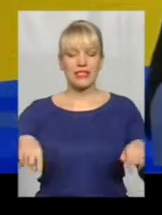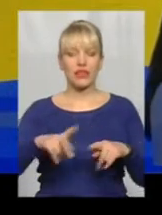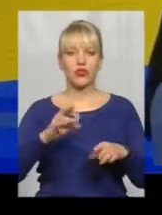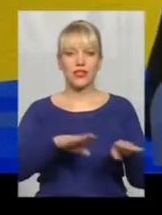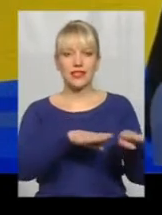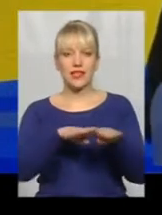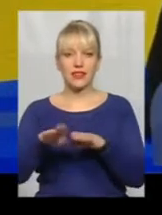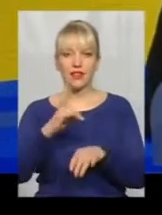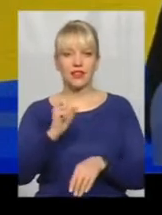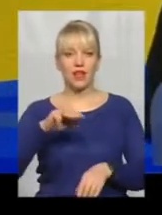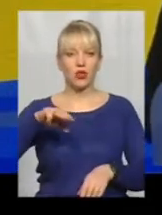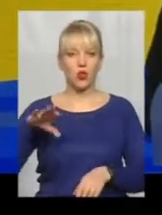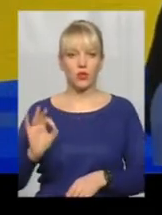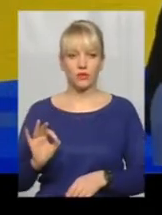НАТО.